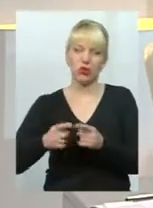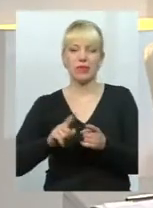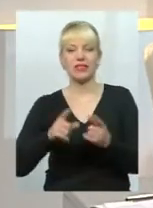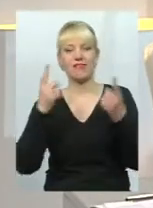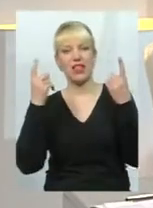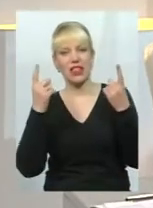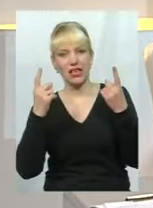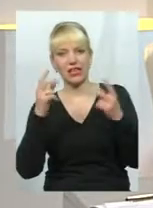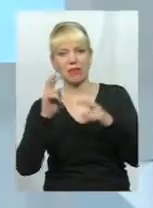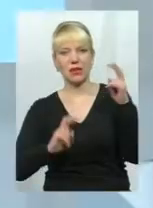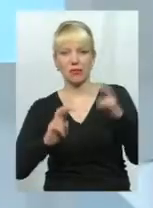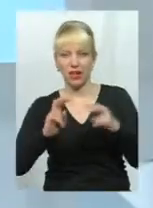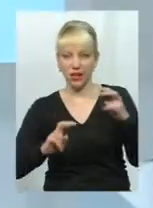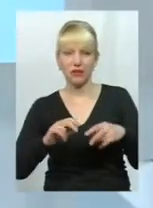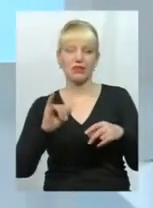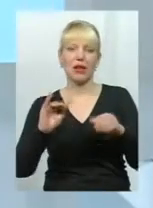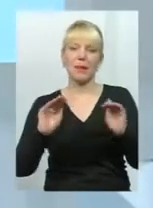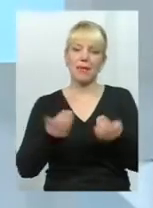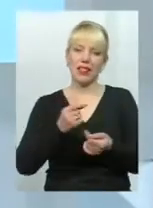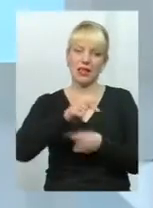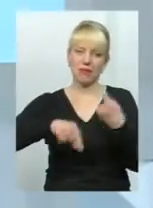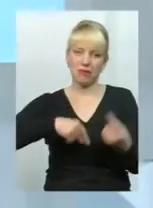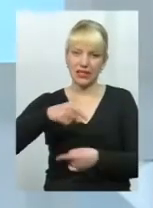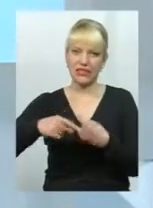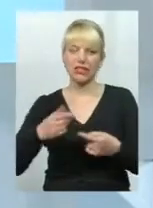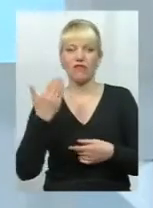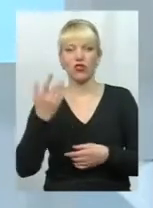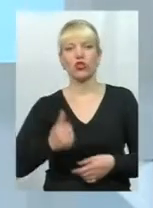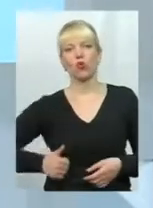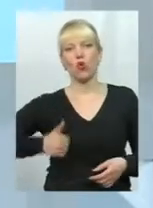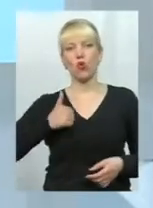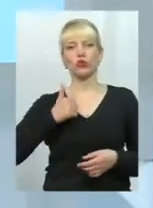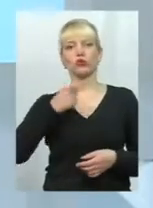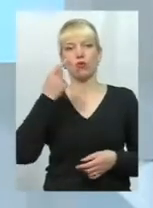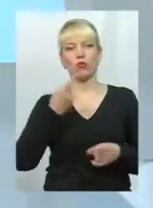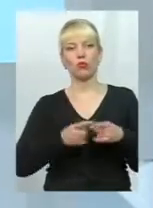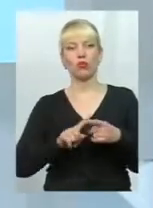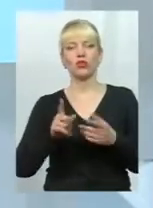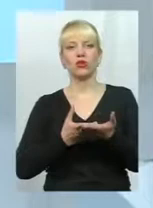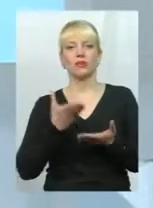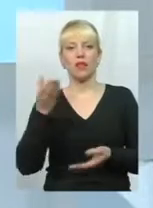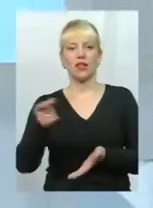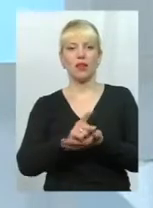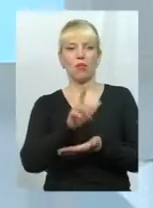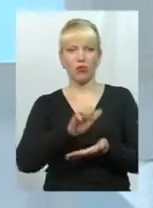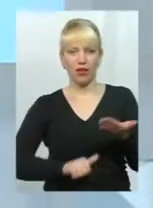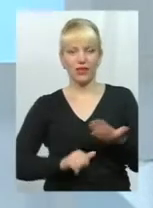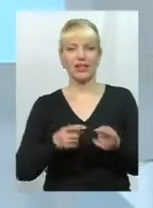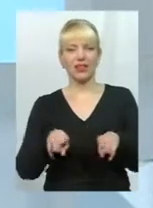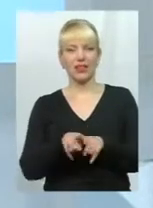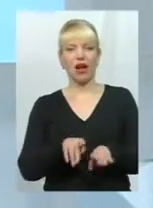підприємства, так і малий бізнес, вони з гордістю кажуть про те, що вони сплатили податки і таким чином